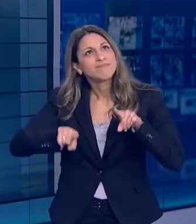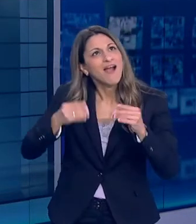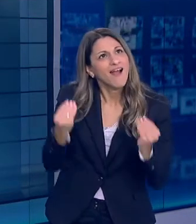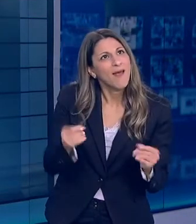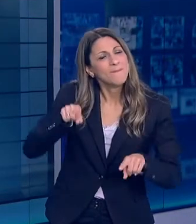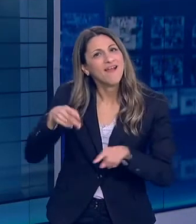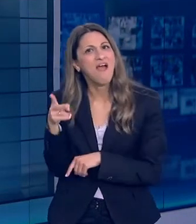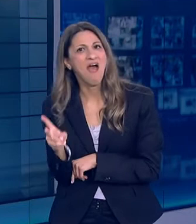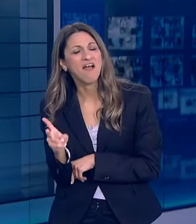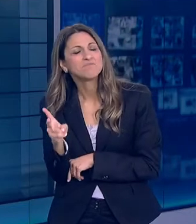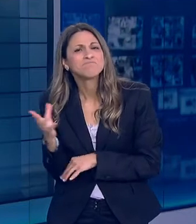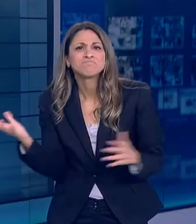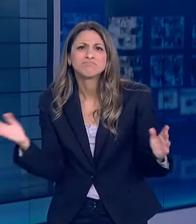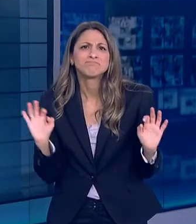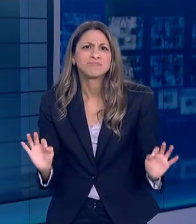με νοιάζει να με θυμούνται